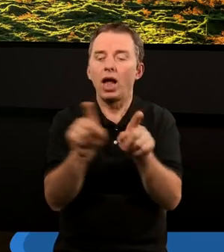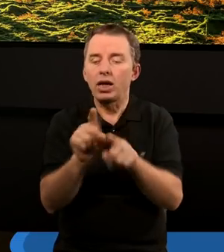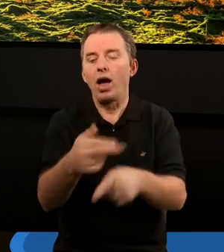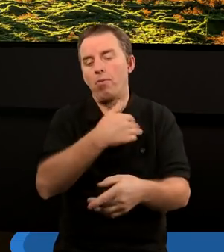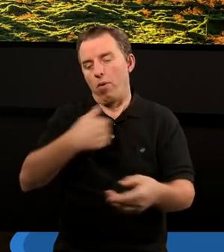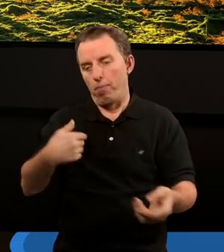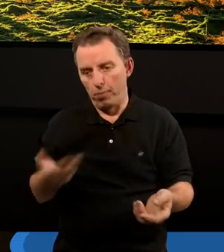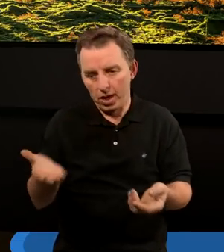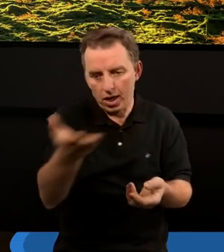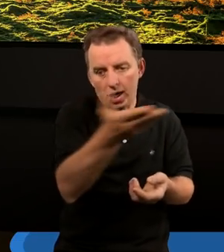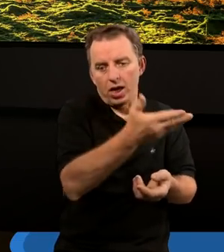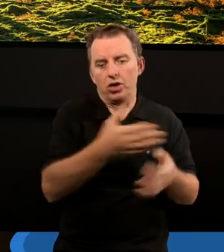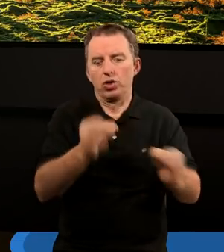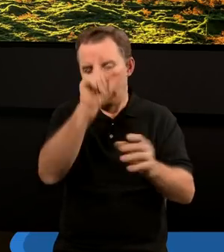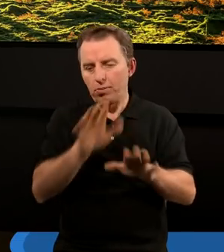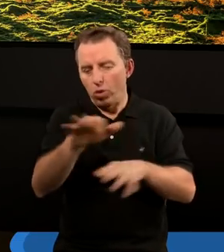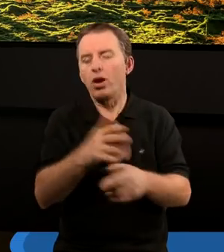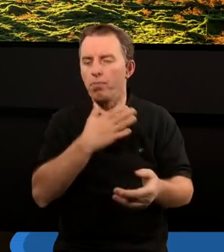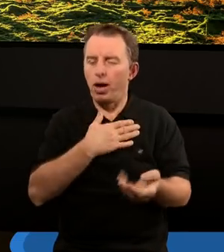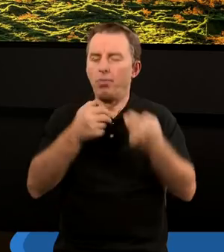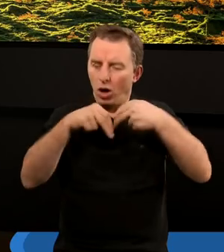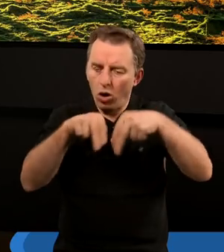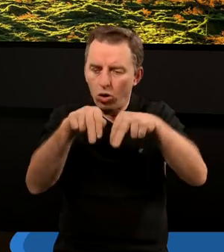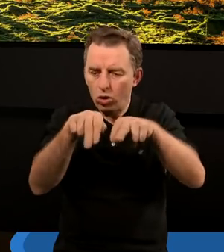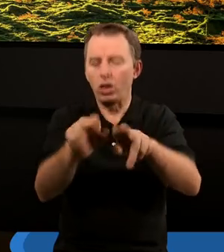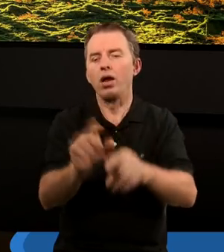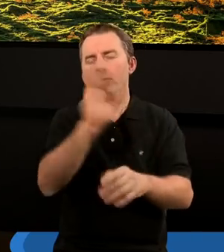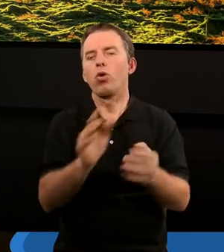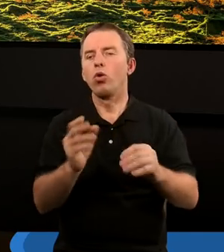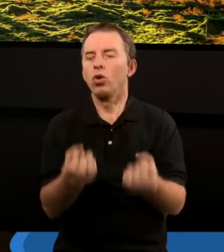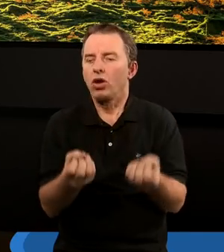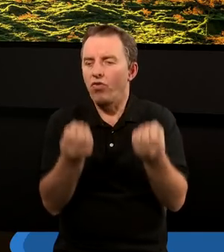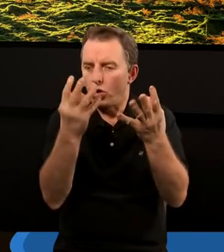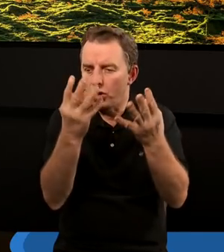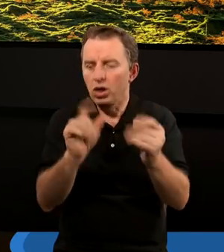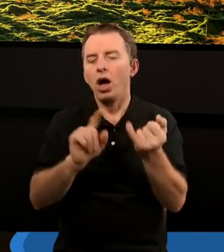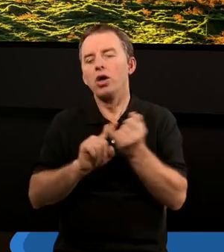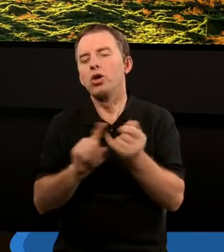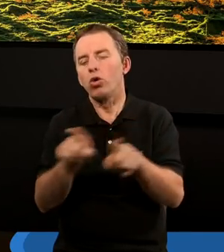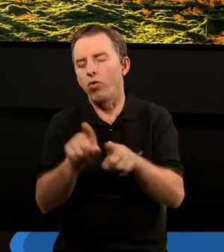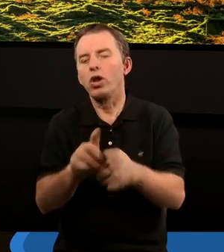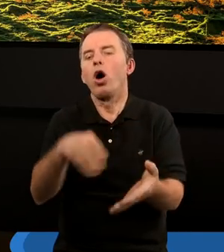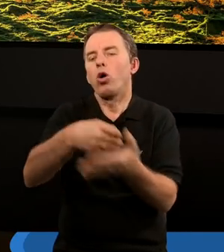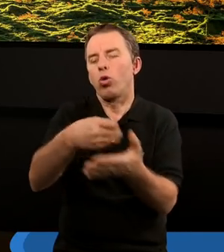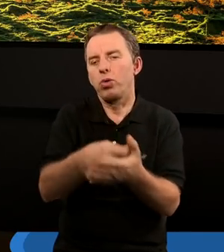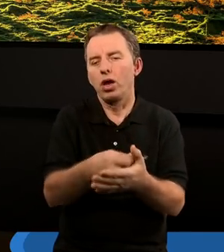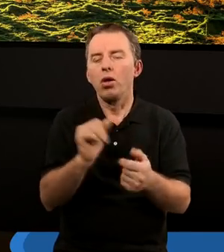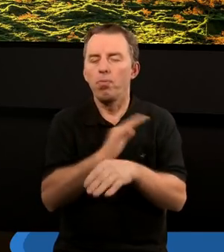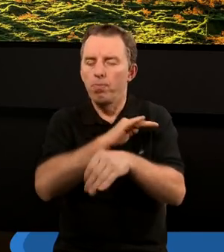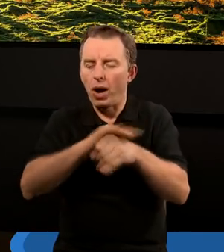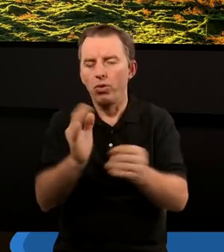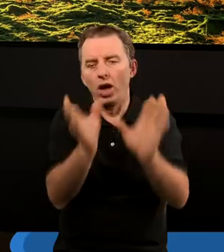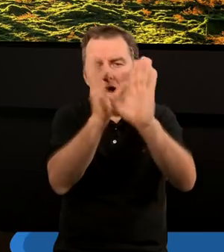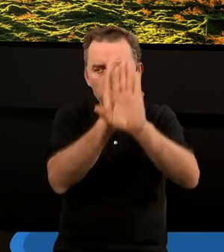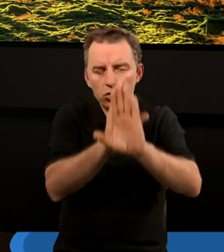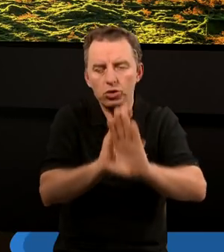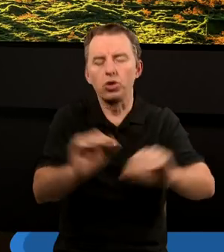my z tych samych powodów winniśmy. Z racji stworzenia i z racji odkupienia. Że to nabożeństwo jest to odpowiedź pełna czci,